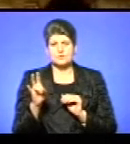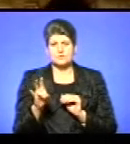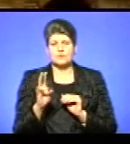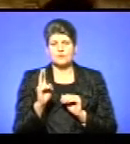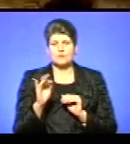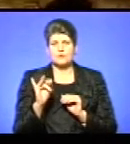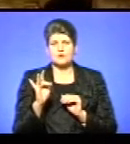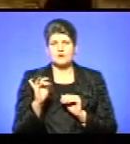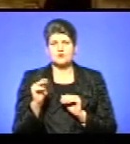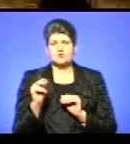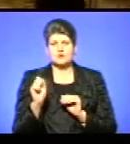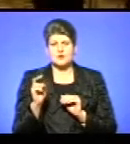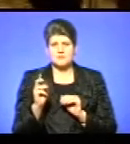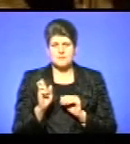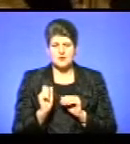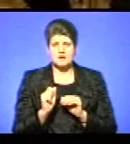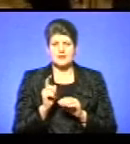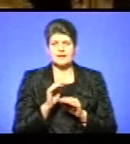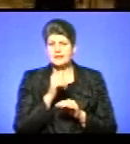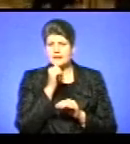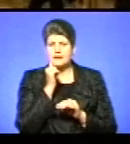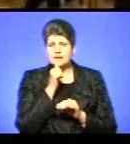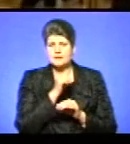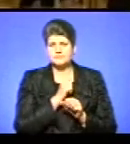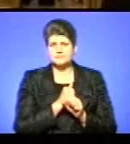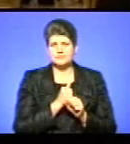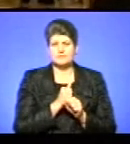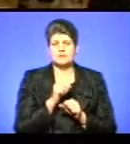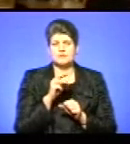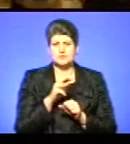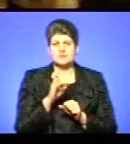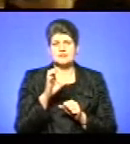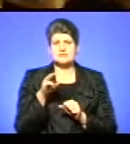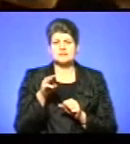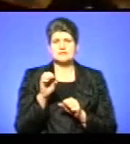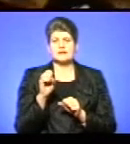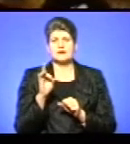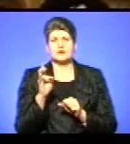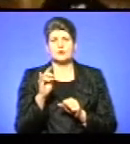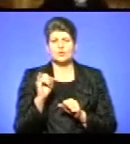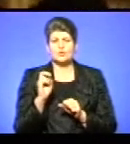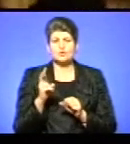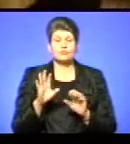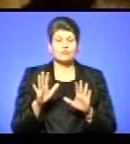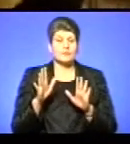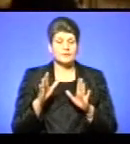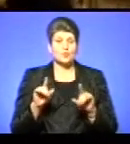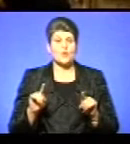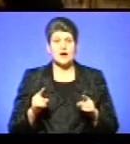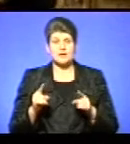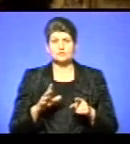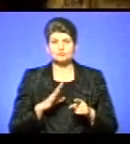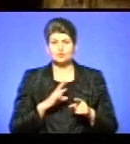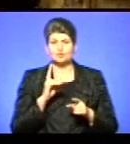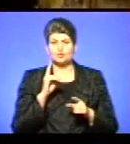рукоположив таємно митрополит Стернюк для того, щоб у випадку арештів було комусь